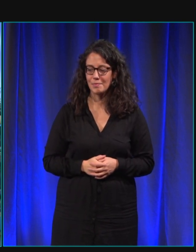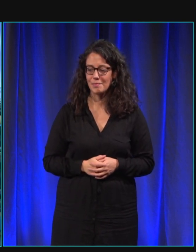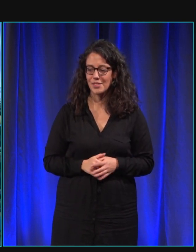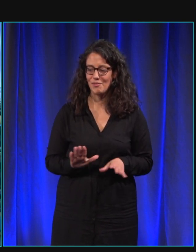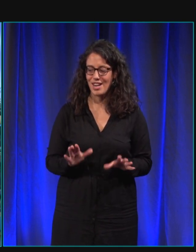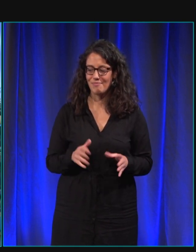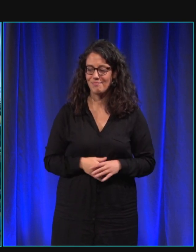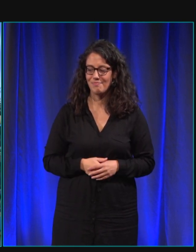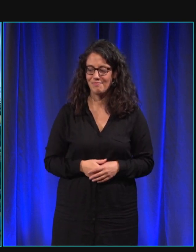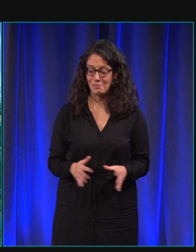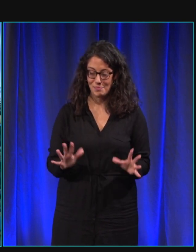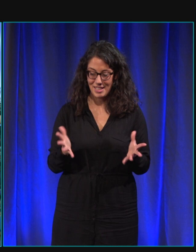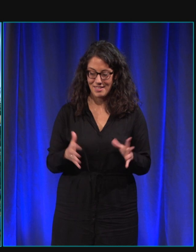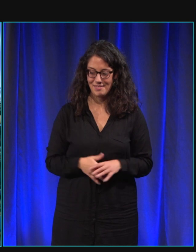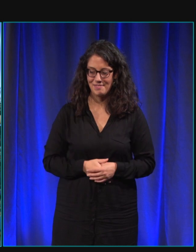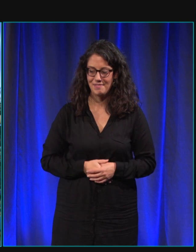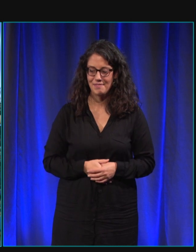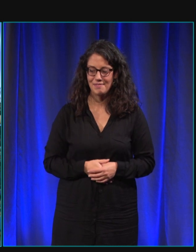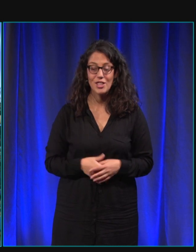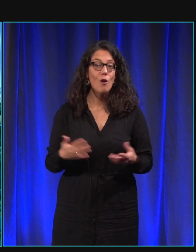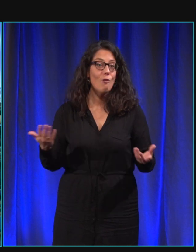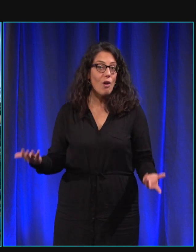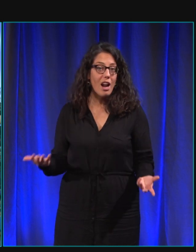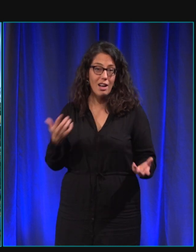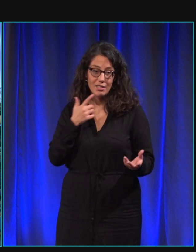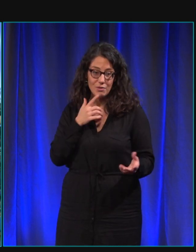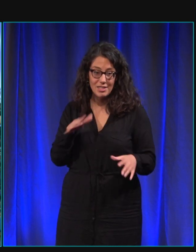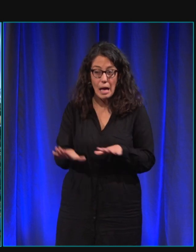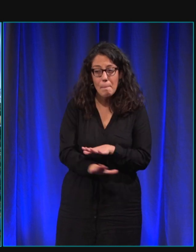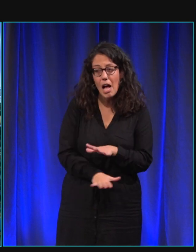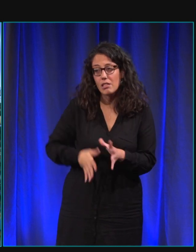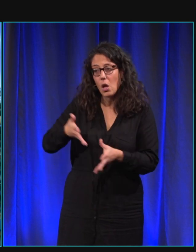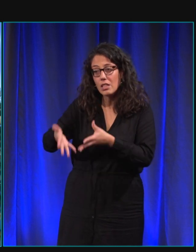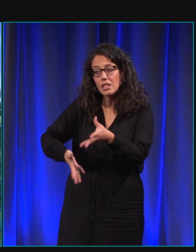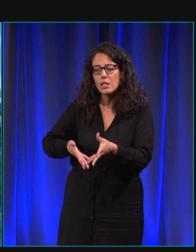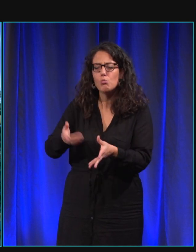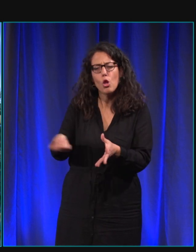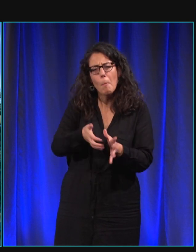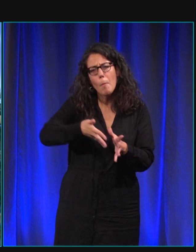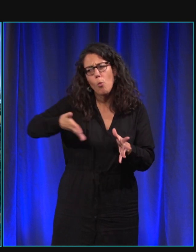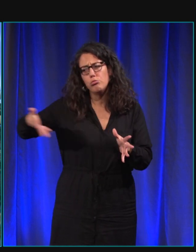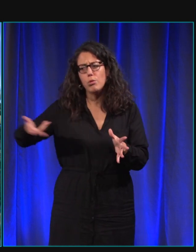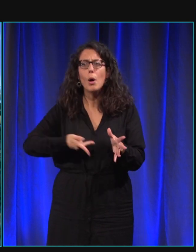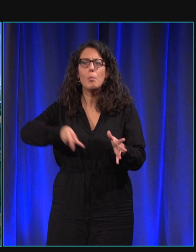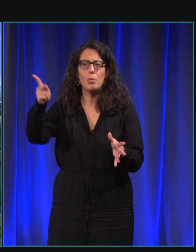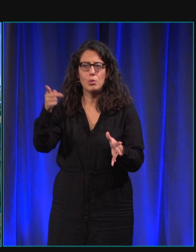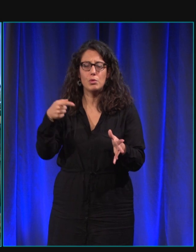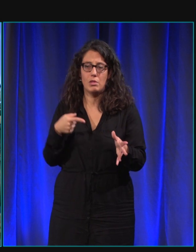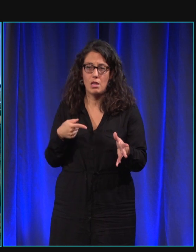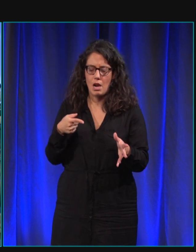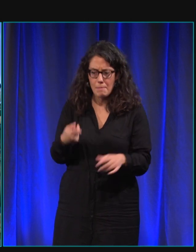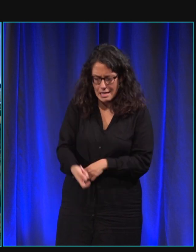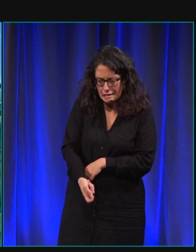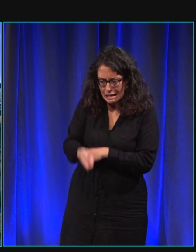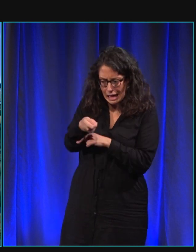Voilà, c'est très bien. Donc voilà, ils ont tous une base de langue des signes, alors ils en ont plus. Le chien est vraiment éduqué